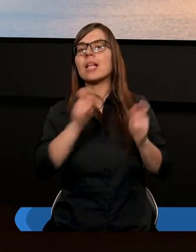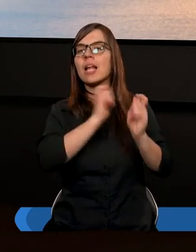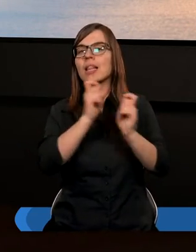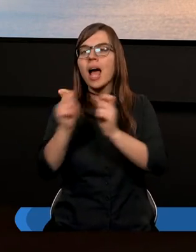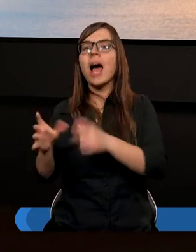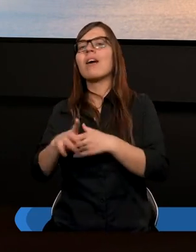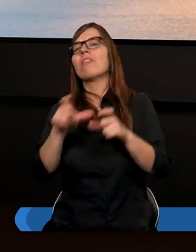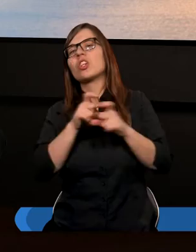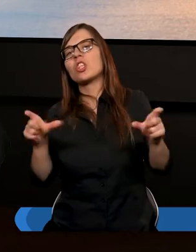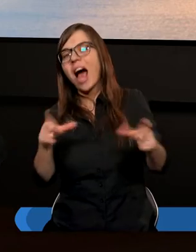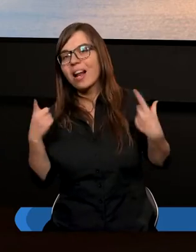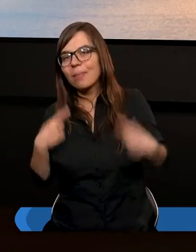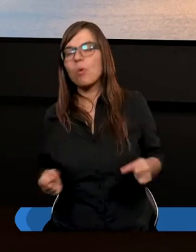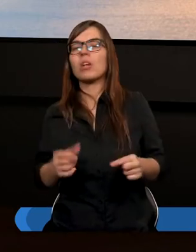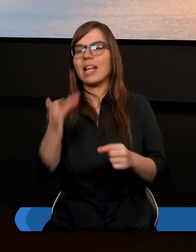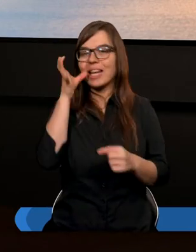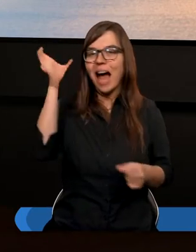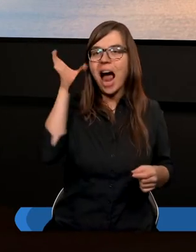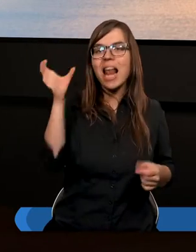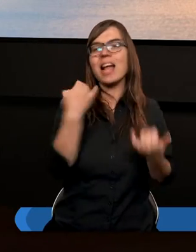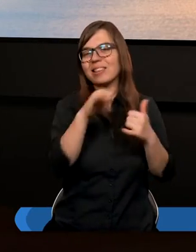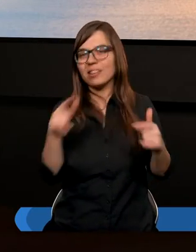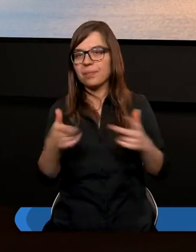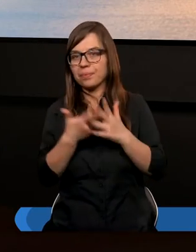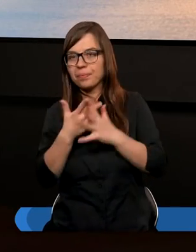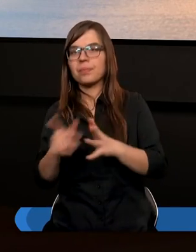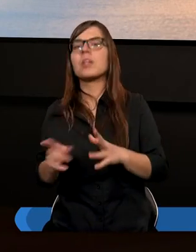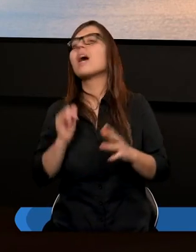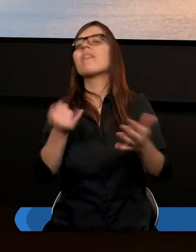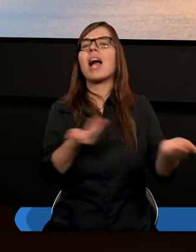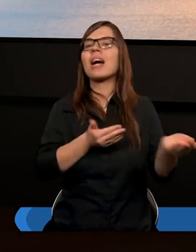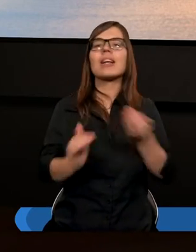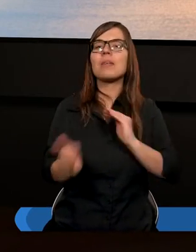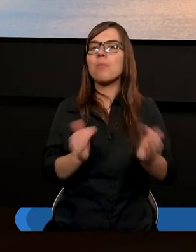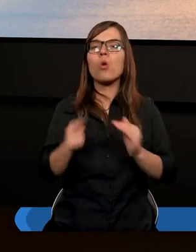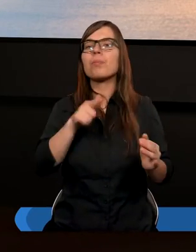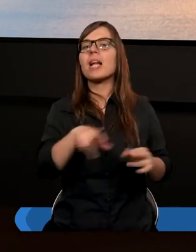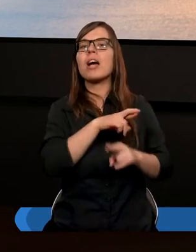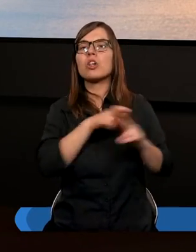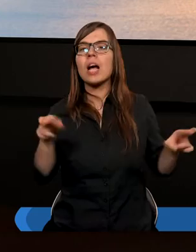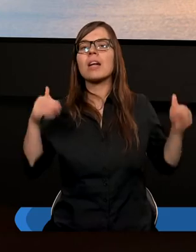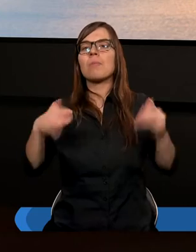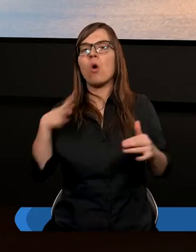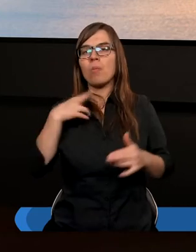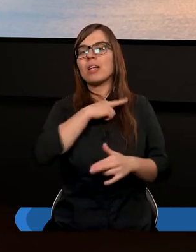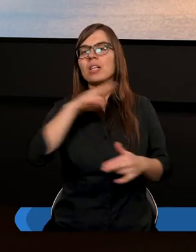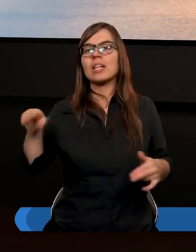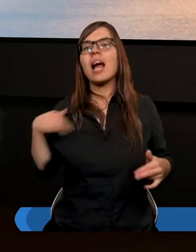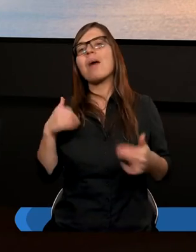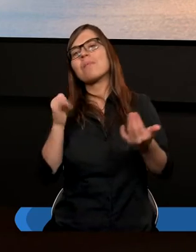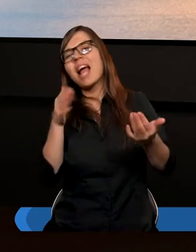w postaci czasu, postaci talentów i tak dalej. W jaki sposób te rzeczy mogą nam być